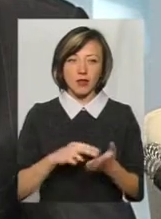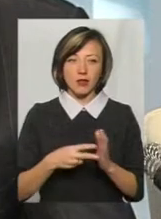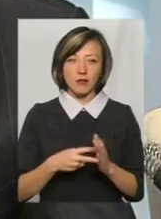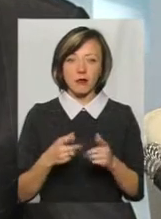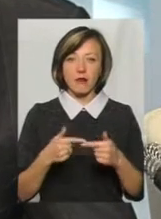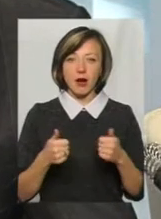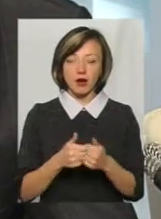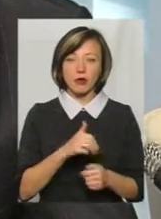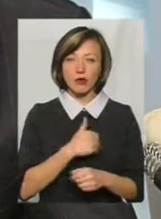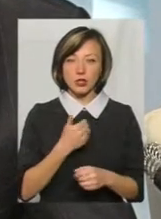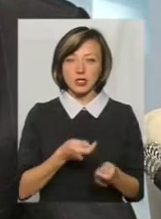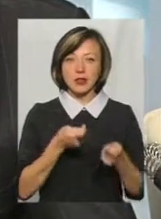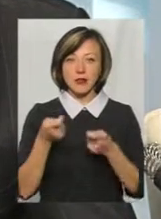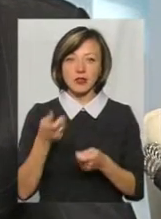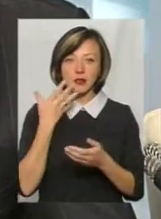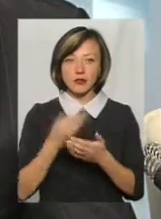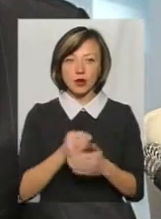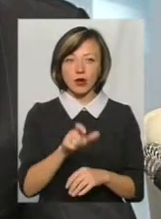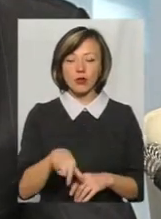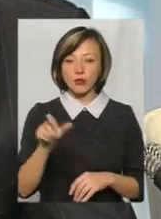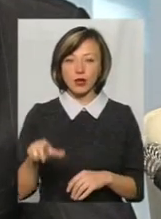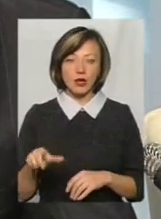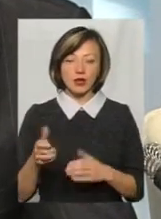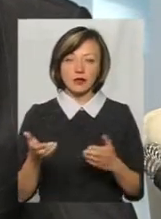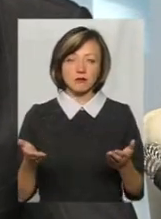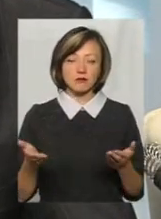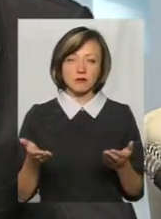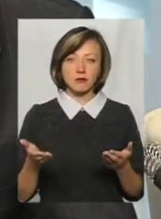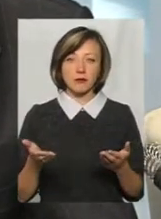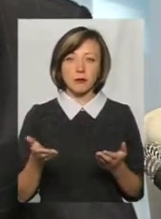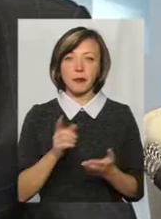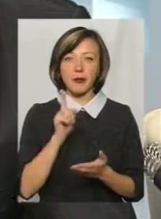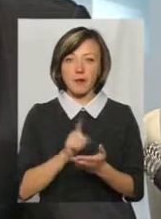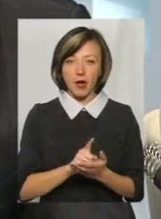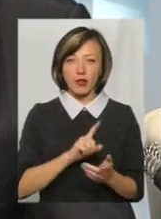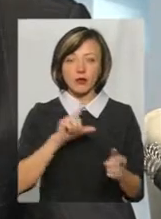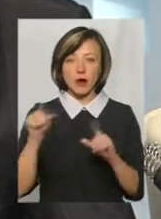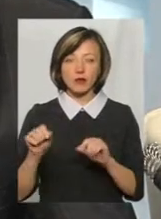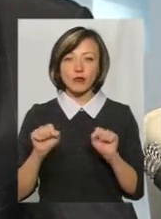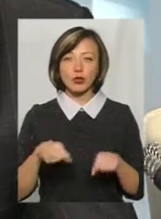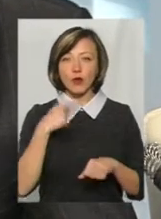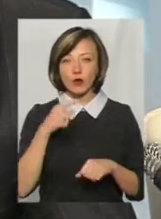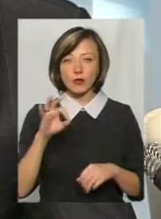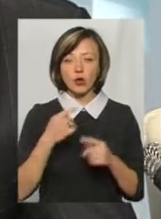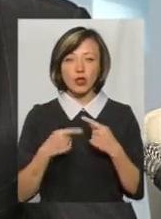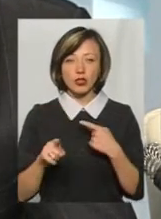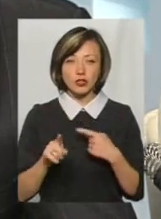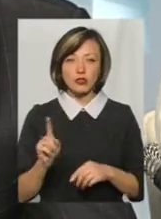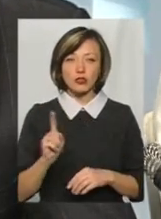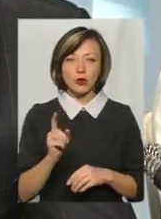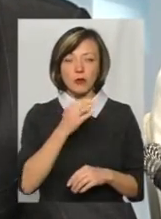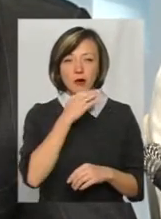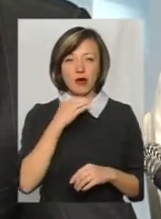партія хоче там завести своїх людей. Вони туди мали добратися. Можна говорити про інше, що